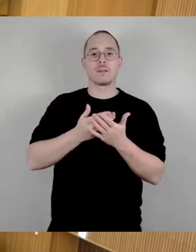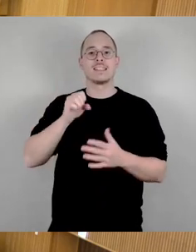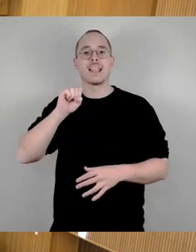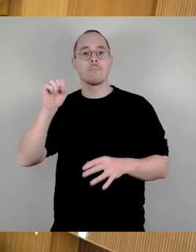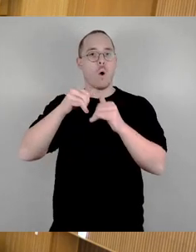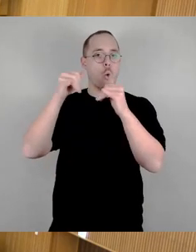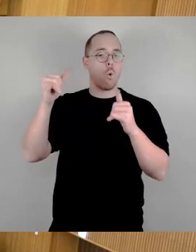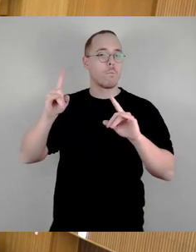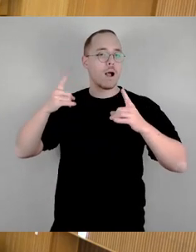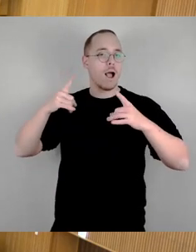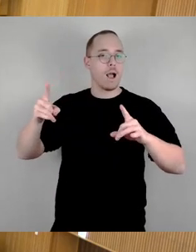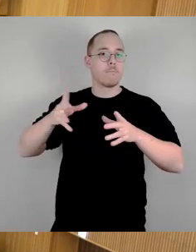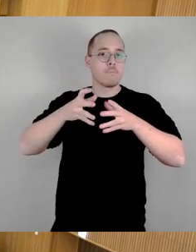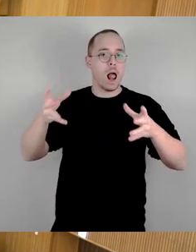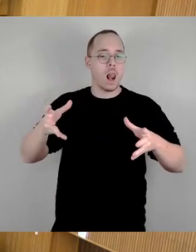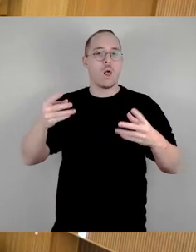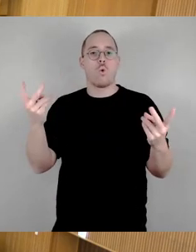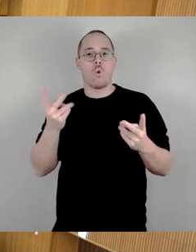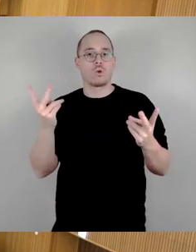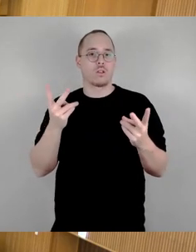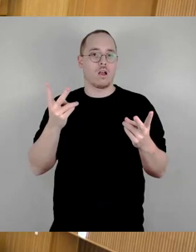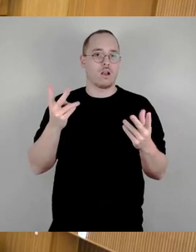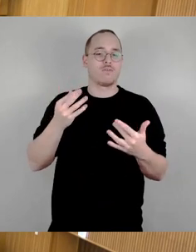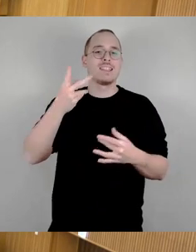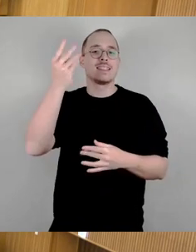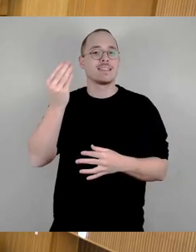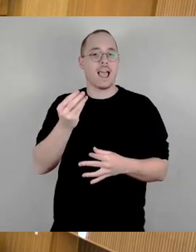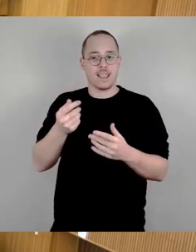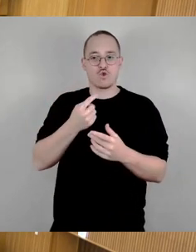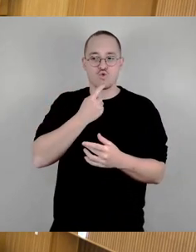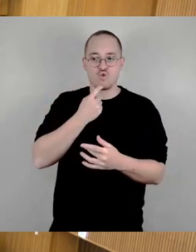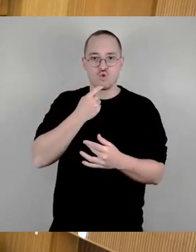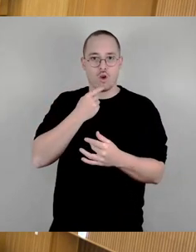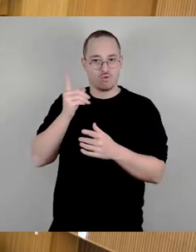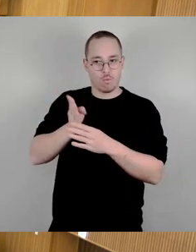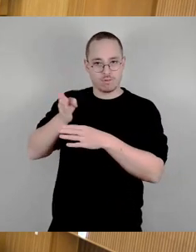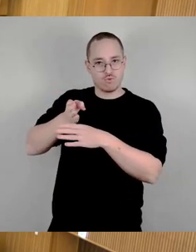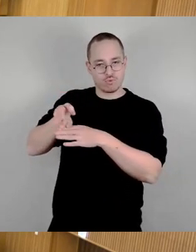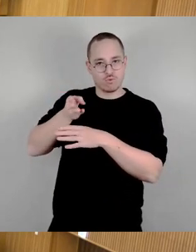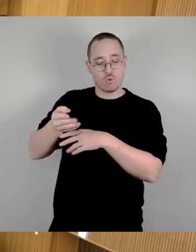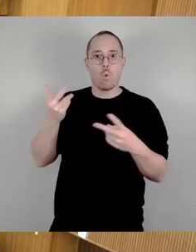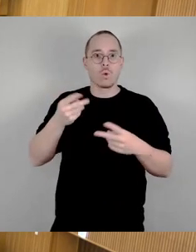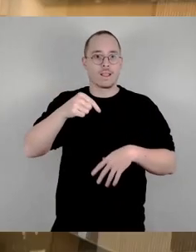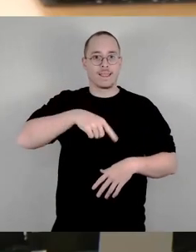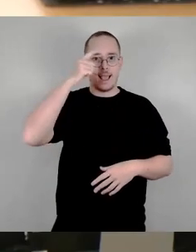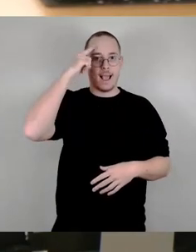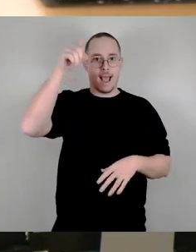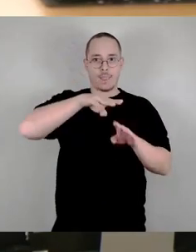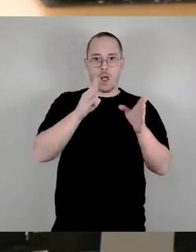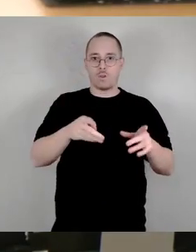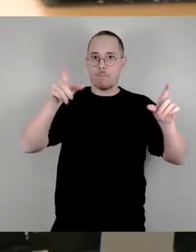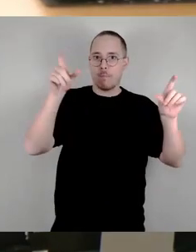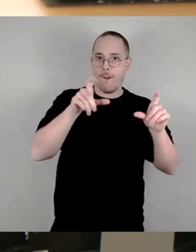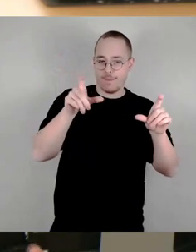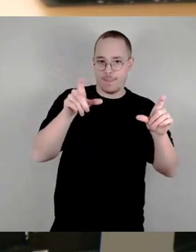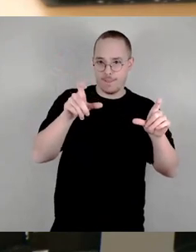Weingütern oder auch bei den Partys hier im Rathaus, der Herr Oberbürgermeister, der lässt es gern krachen und da